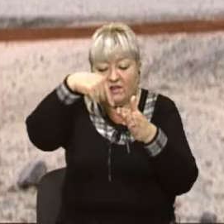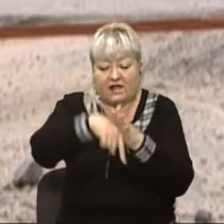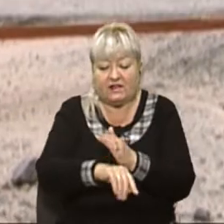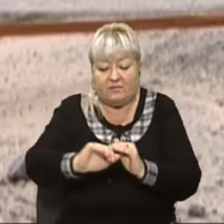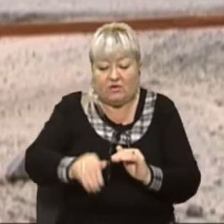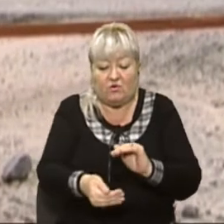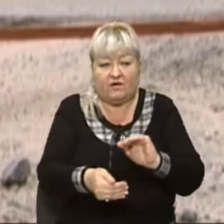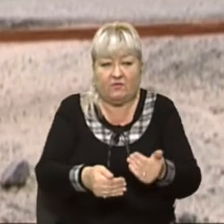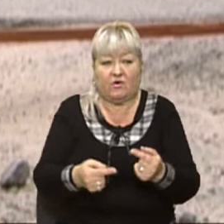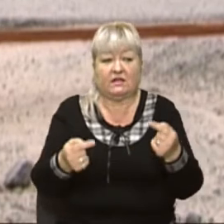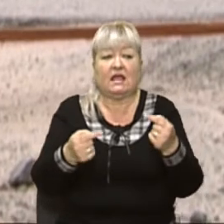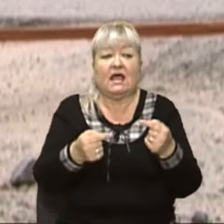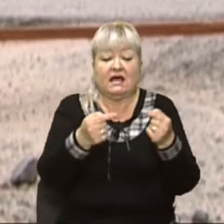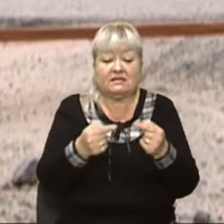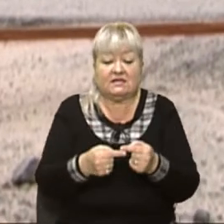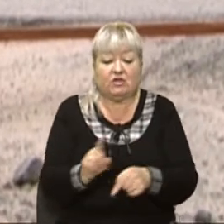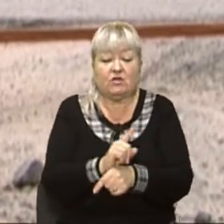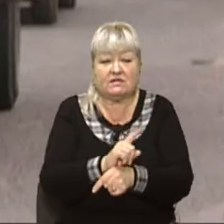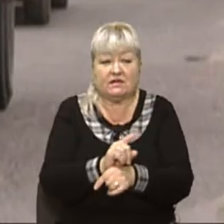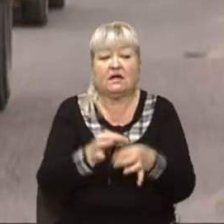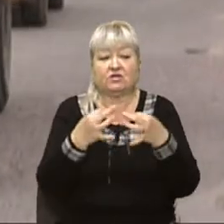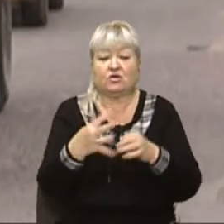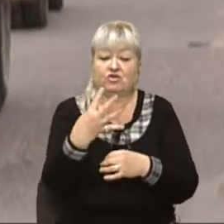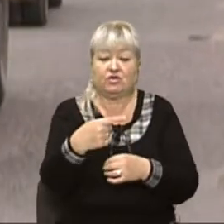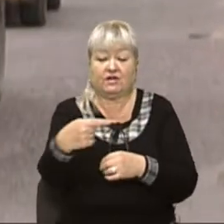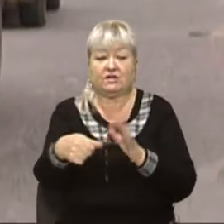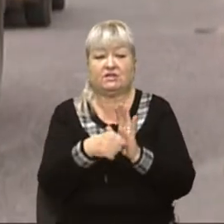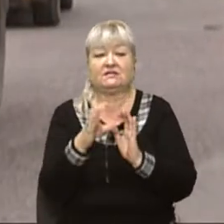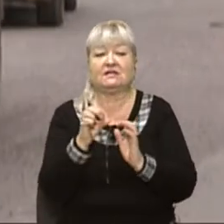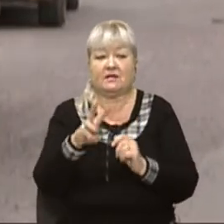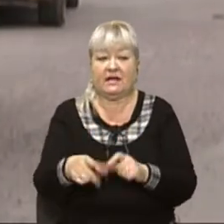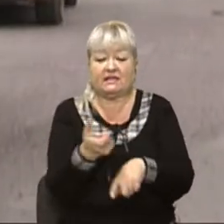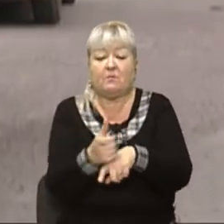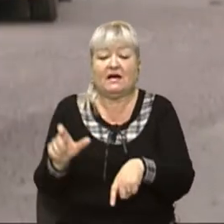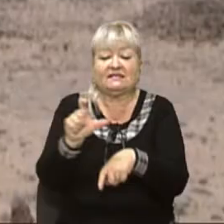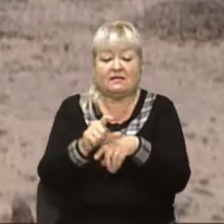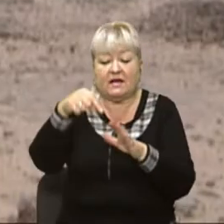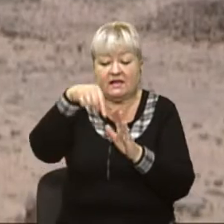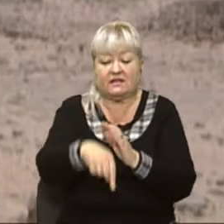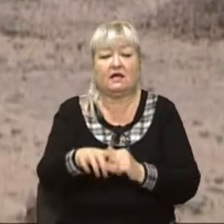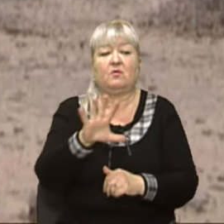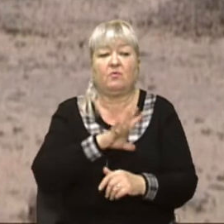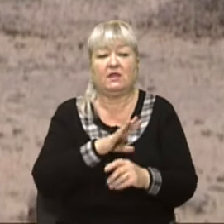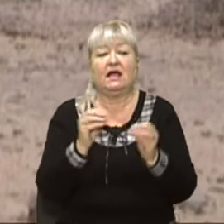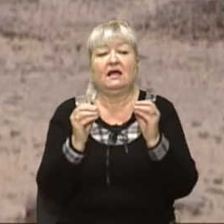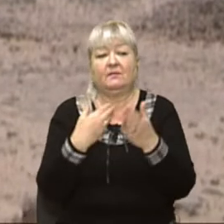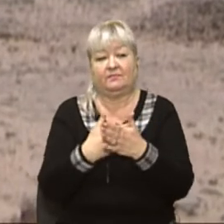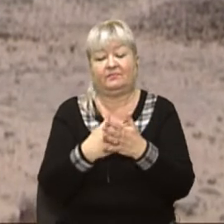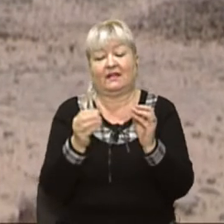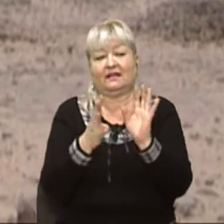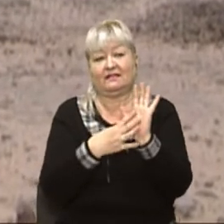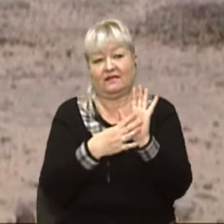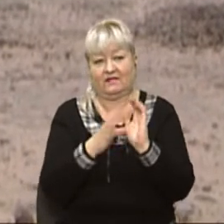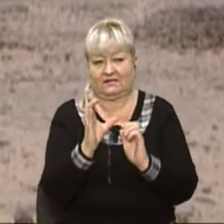Згідно з дорожньими стандартами, допустима глибина ям 4-6 сантиметрів. Максимальна глибина ям на Курмановича на той час була близько 9